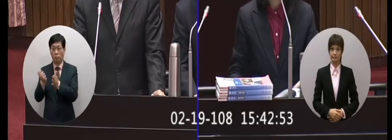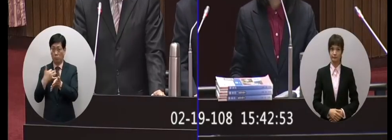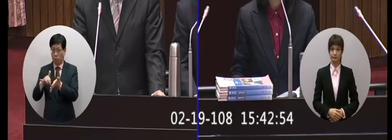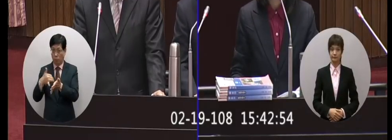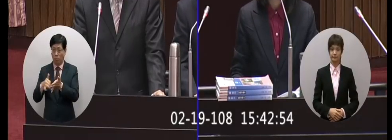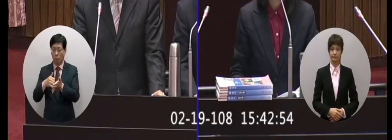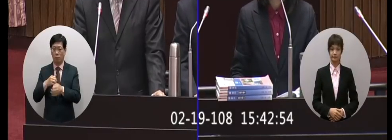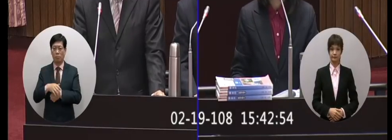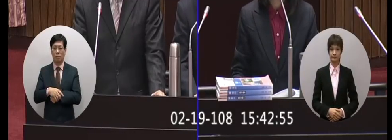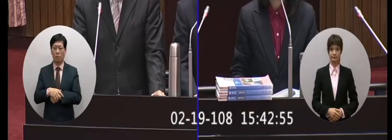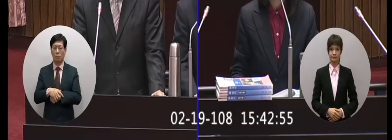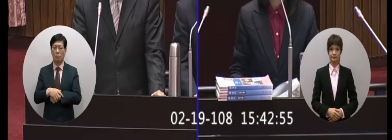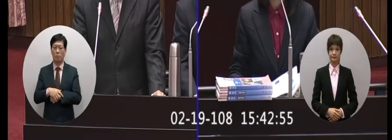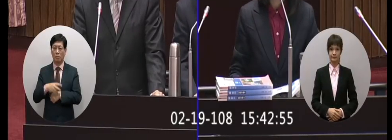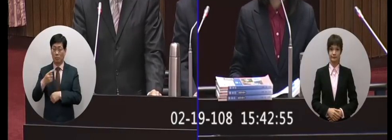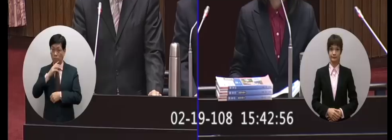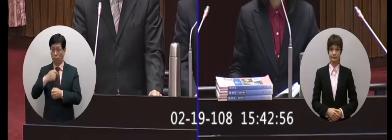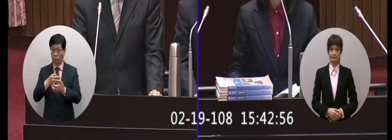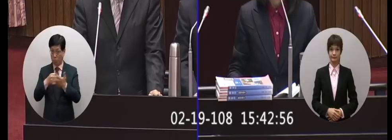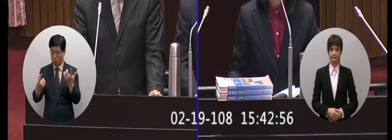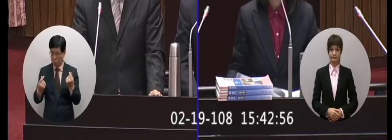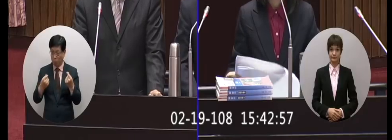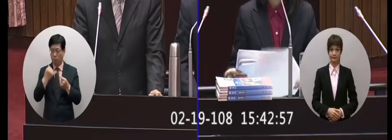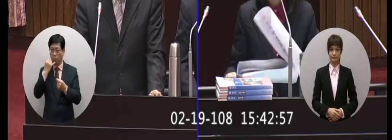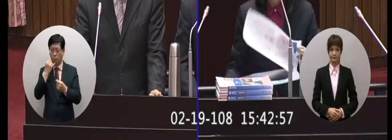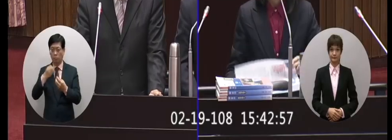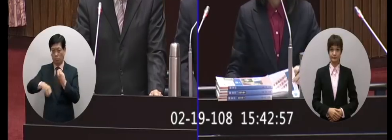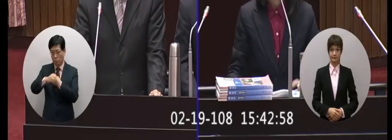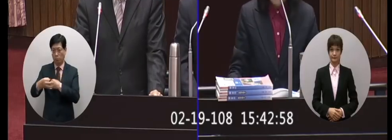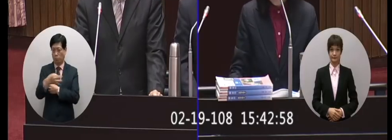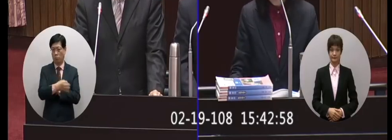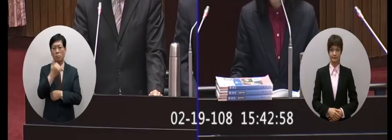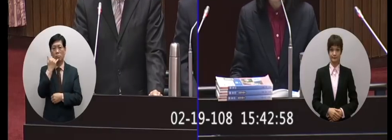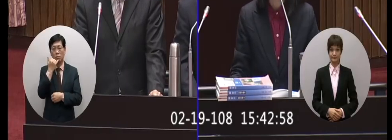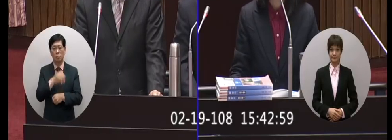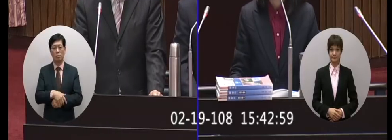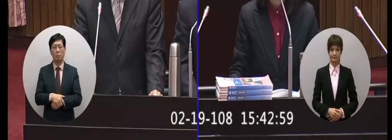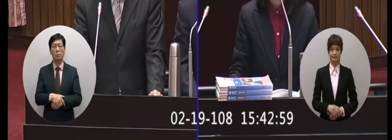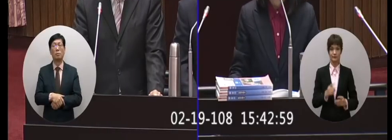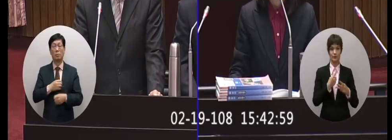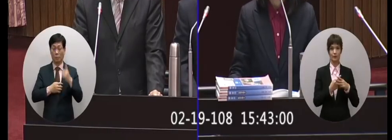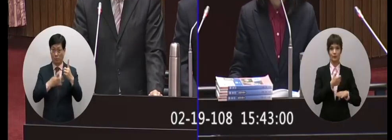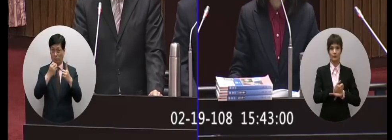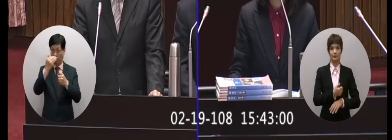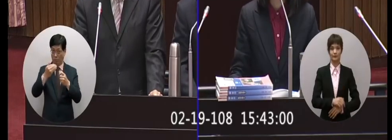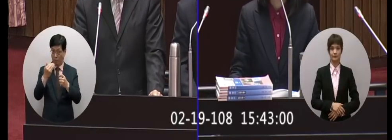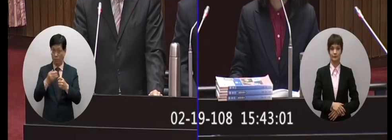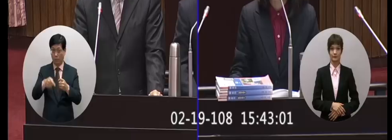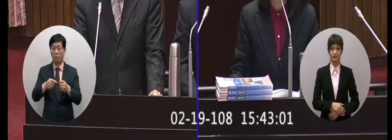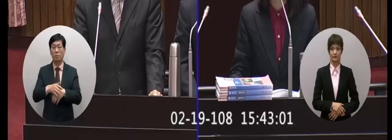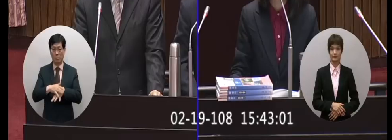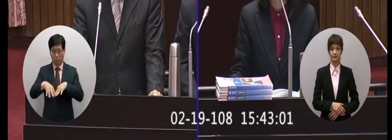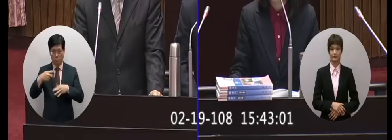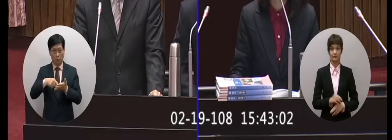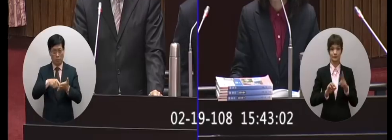算跟這一個項目相符的部分去做一個雲資跟條螺主109年的部分我們跟